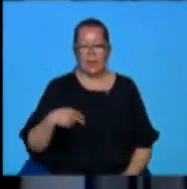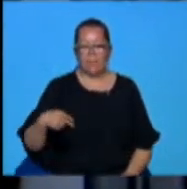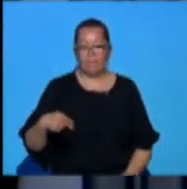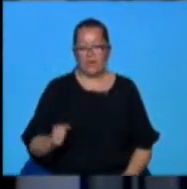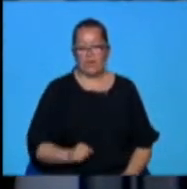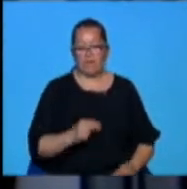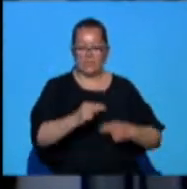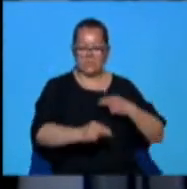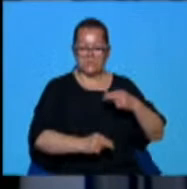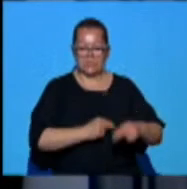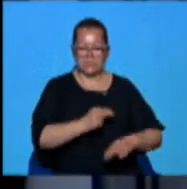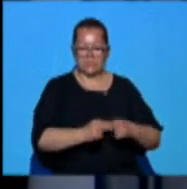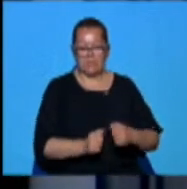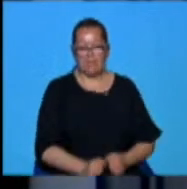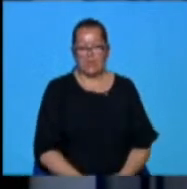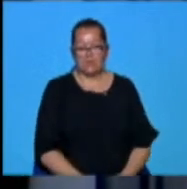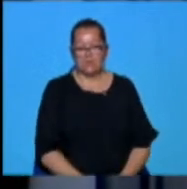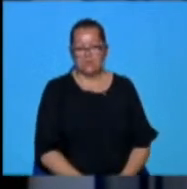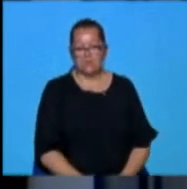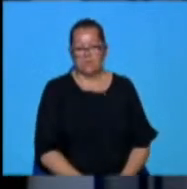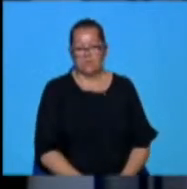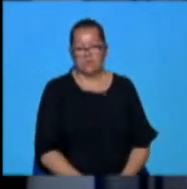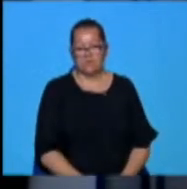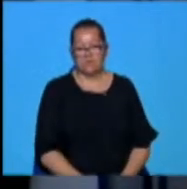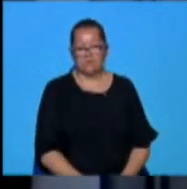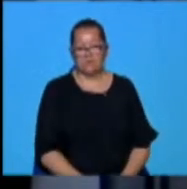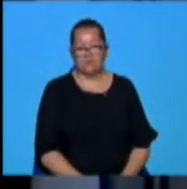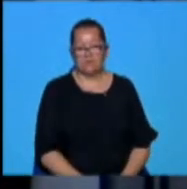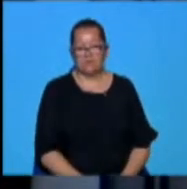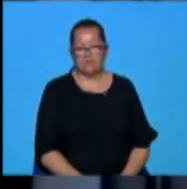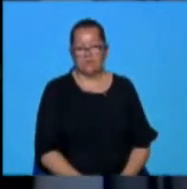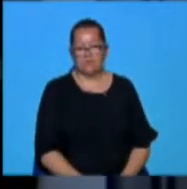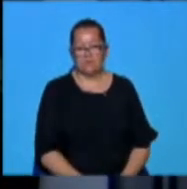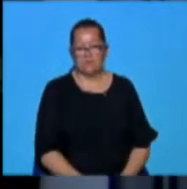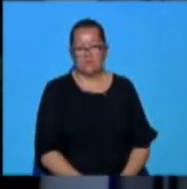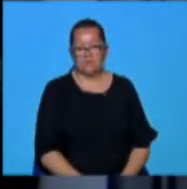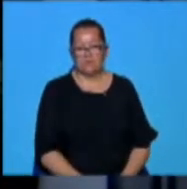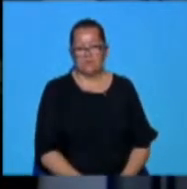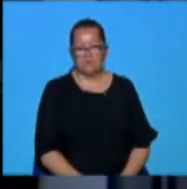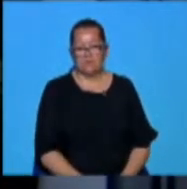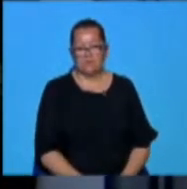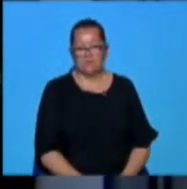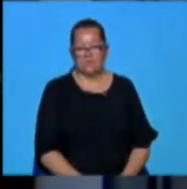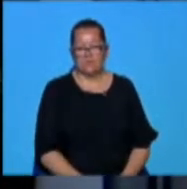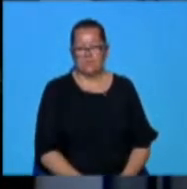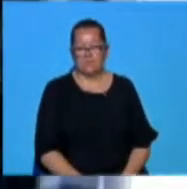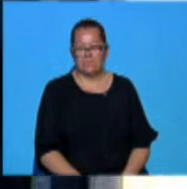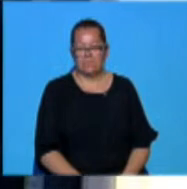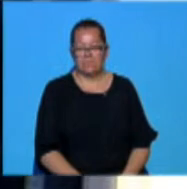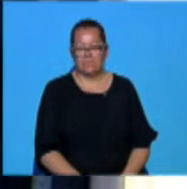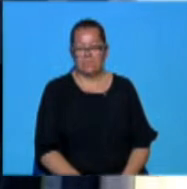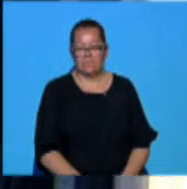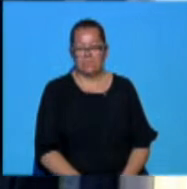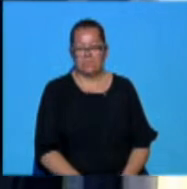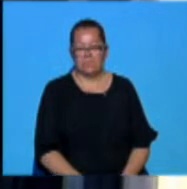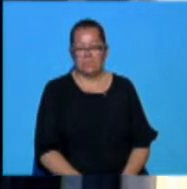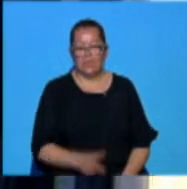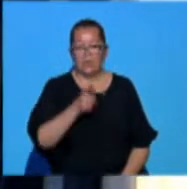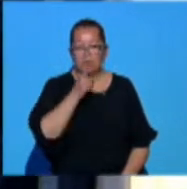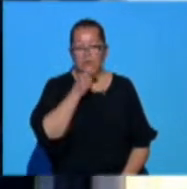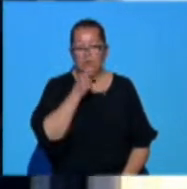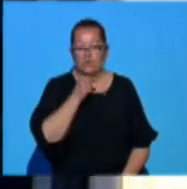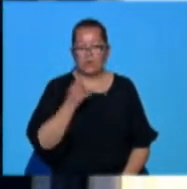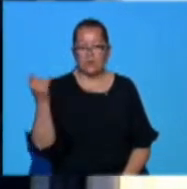și cu drumarii și cu turiștii și s-a dezăpezit mai repede și ne oferă posibilitatea să trecem pe Transalpina. De unde sunteți?